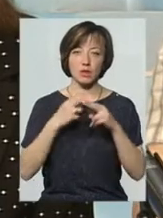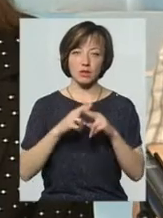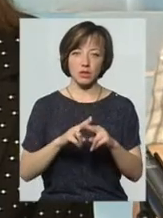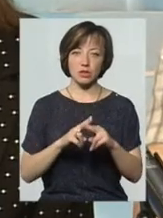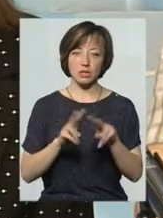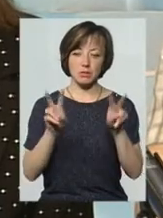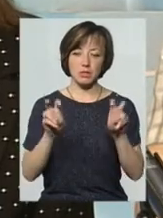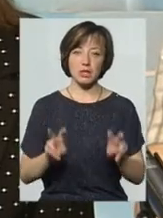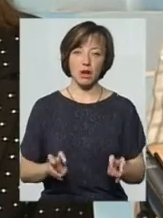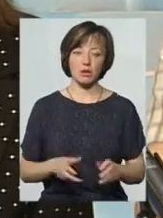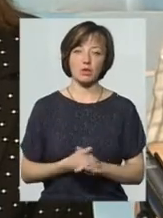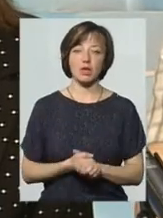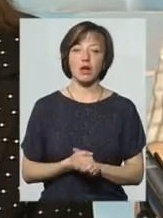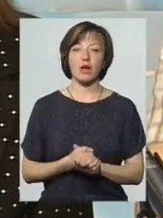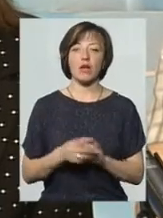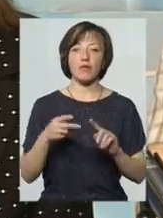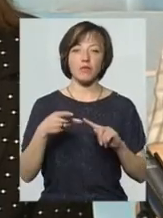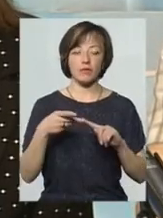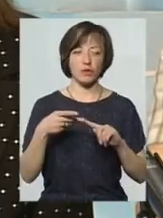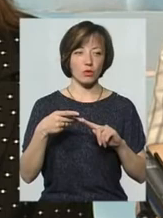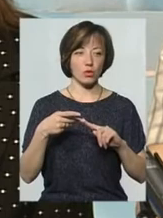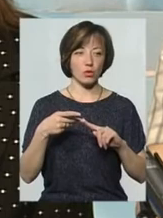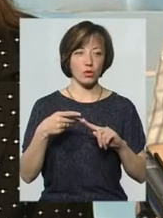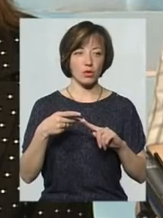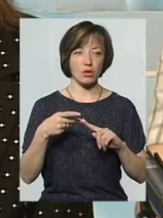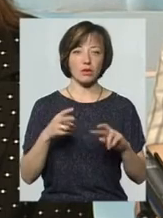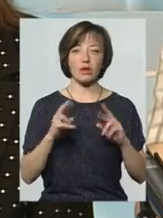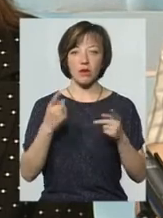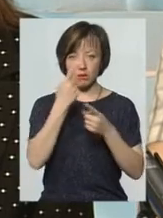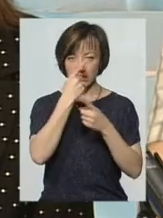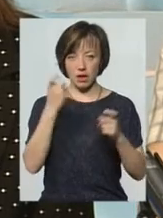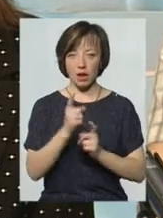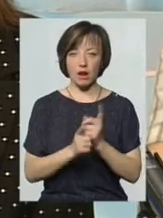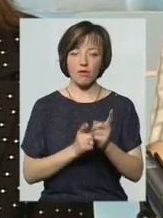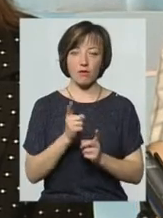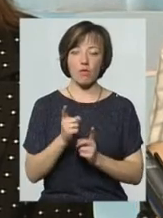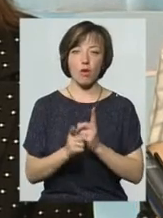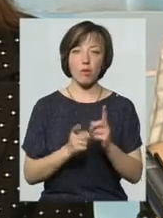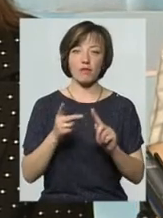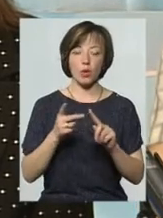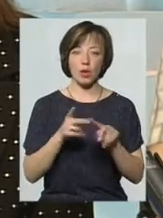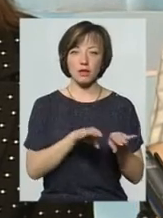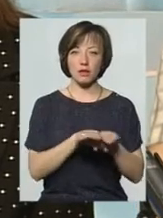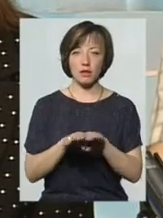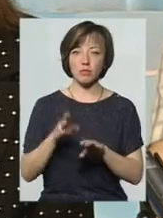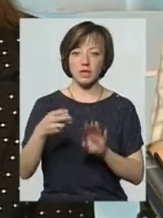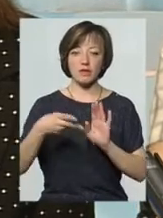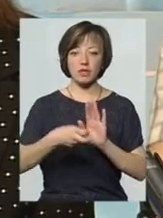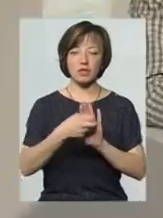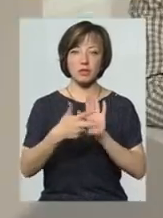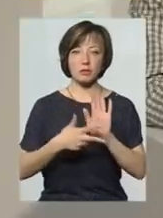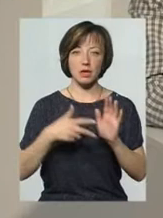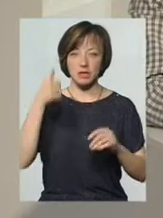спеціальності. Значить, вторинною, так як задекларовано, реформа вторинної ранки буде на 2018